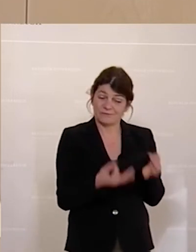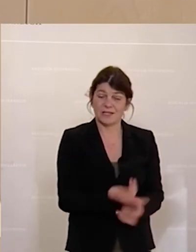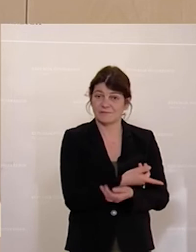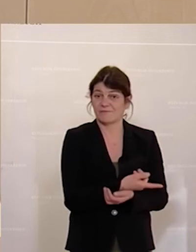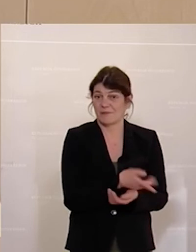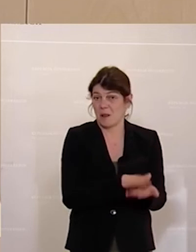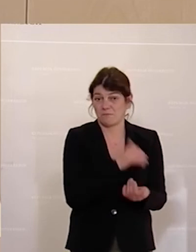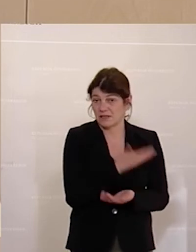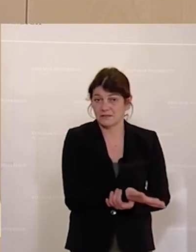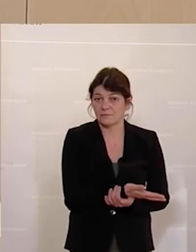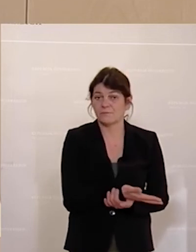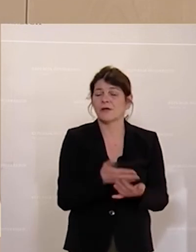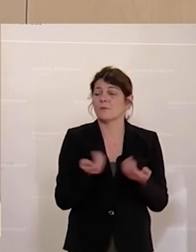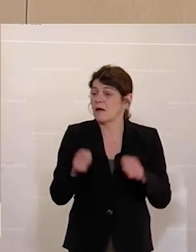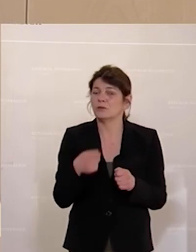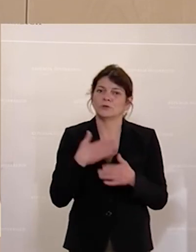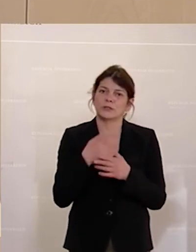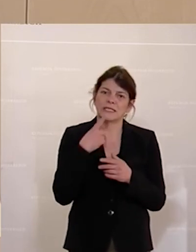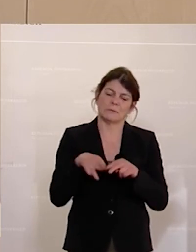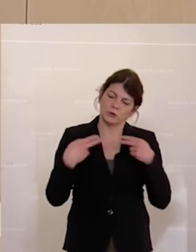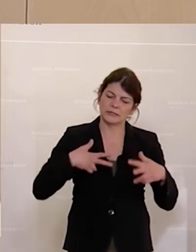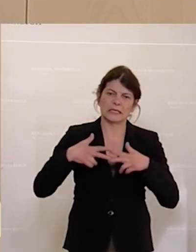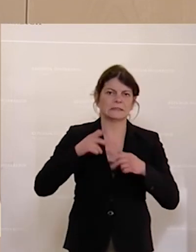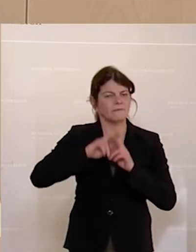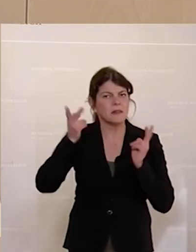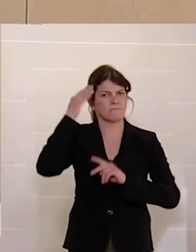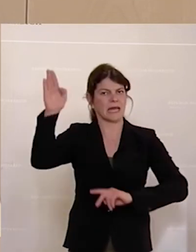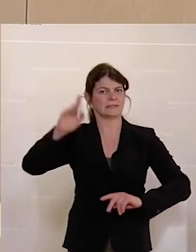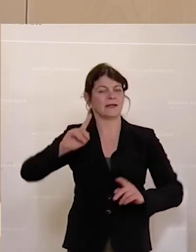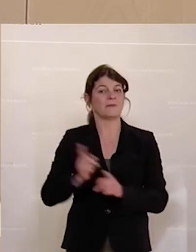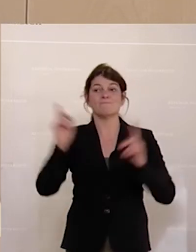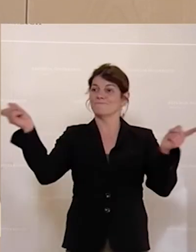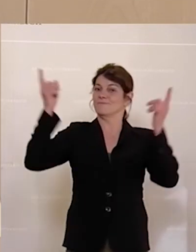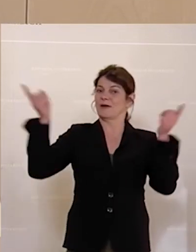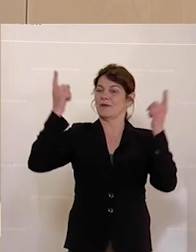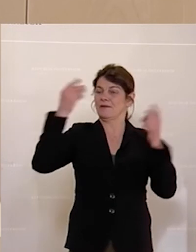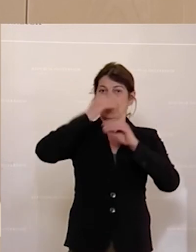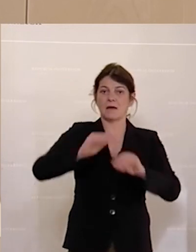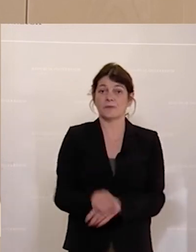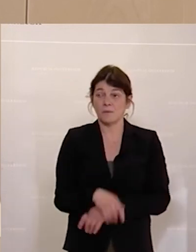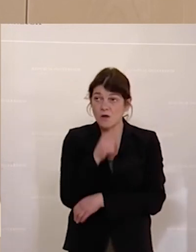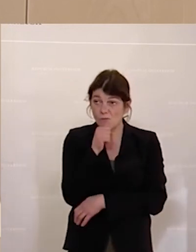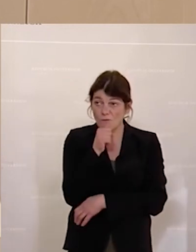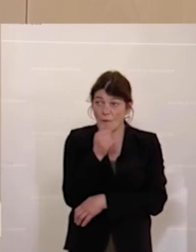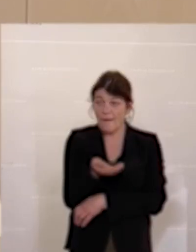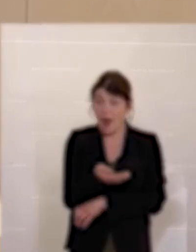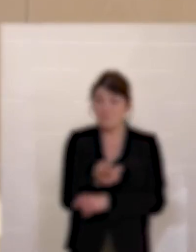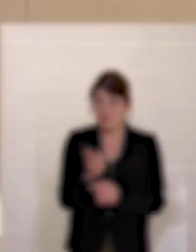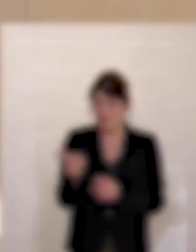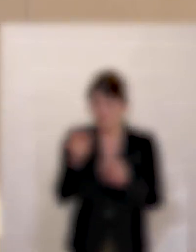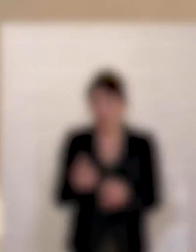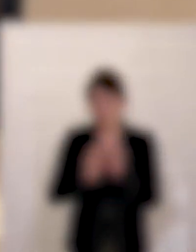ich habe das schon öfter gesagt, diese Bundesregierung ist wirklich ein Weltmeister im Ankündigen, aber ein vollkommenes Armutschgerl im Umsetzen. Vielen Dank.